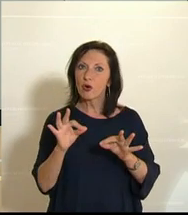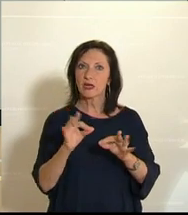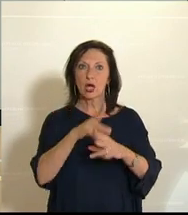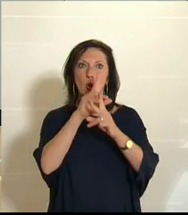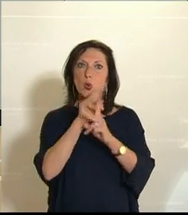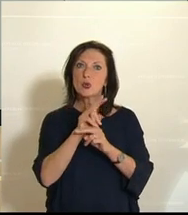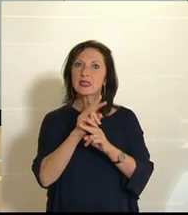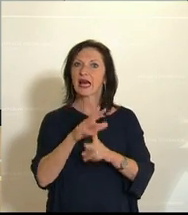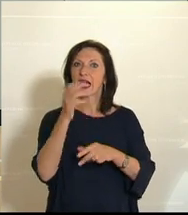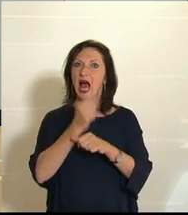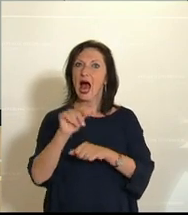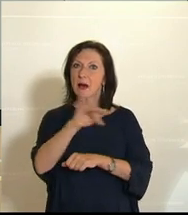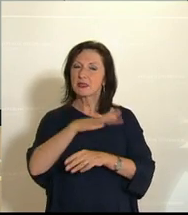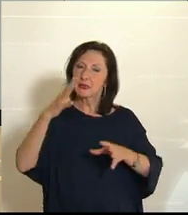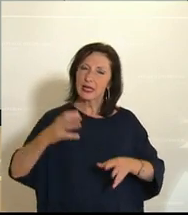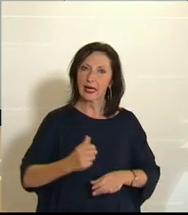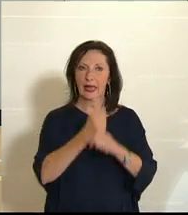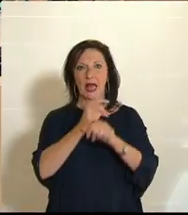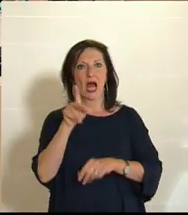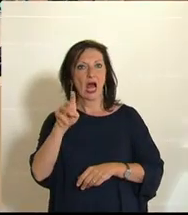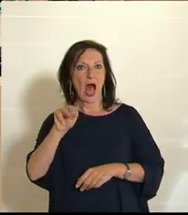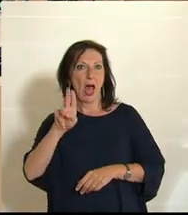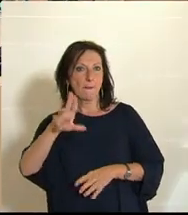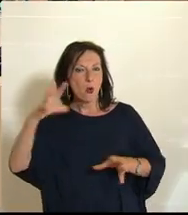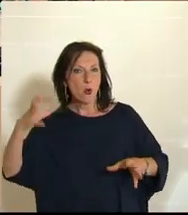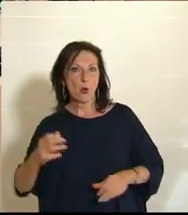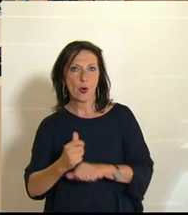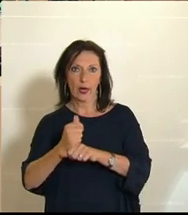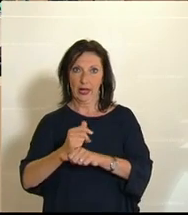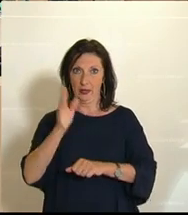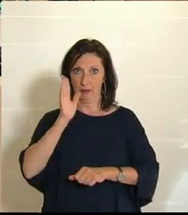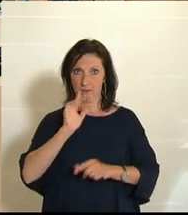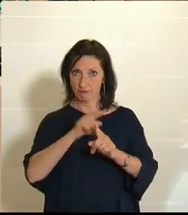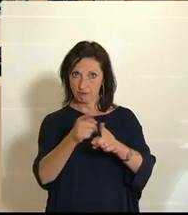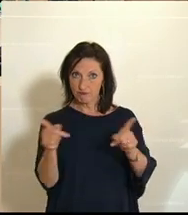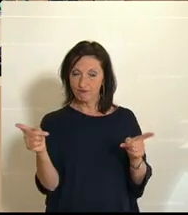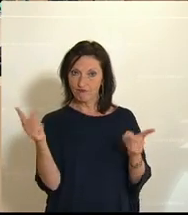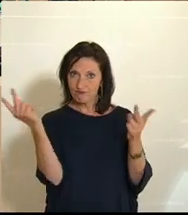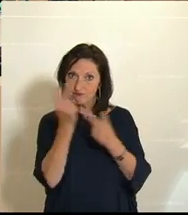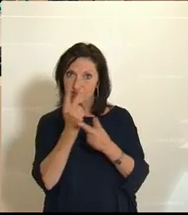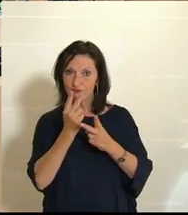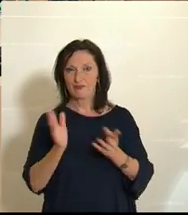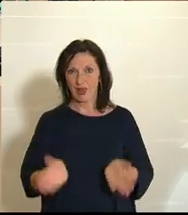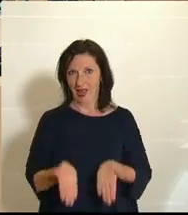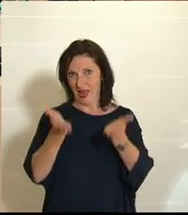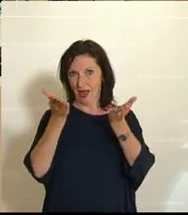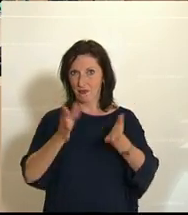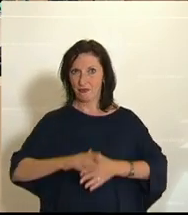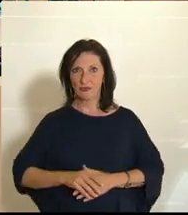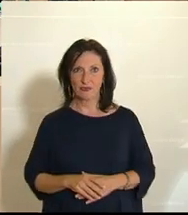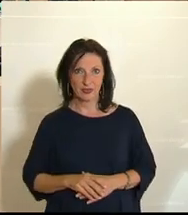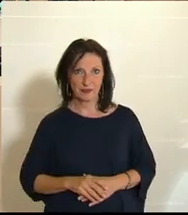österreichischer Arbeitsplätze und KMUs. Bitte mein Zeichen, wenn Sie diesem Entschließungsantrag Ihre Zustimmung geben.